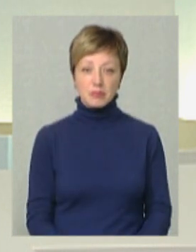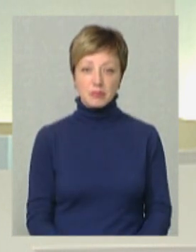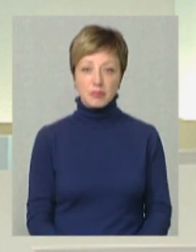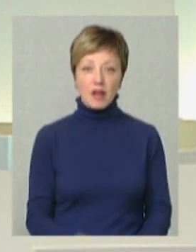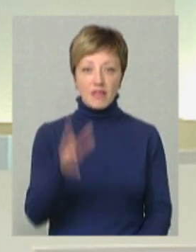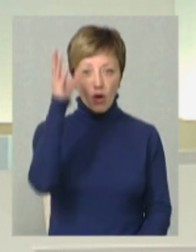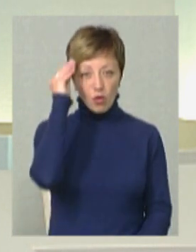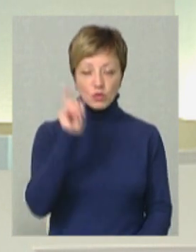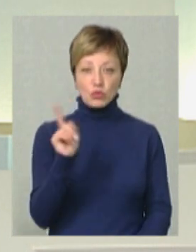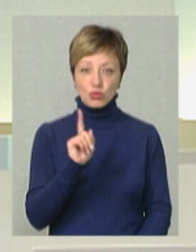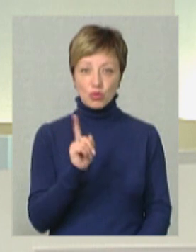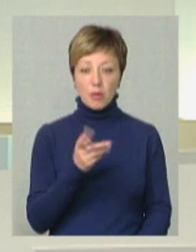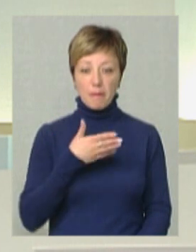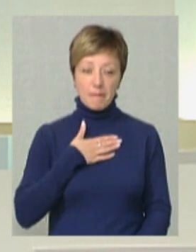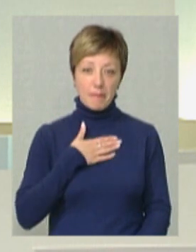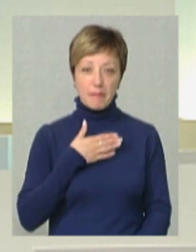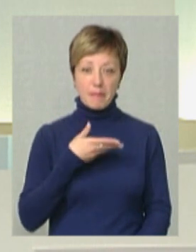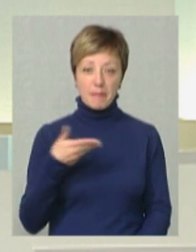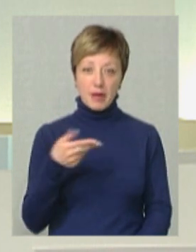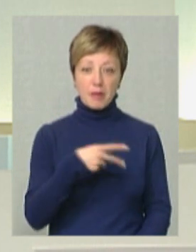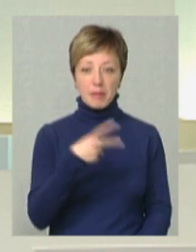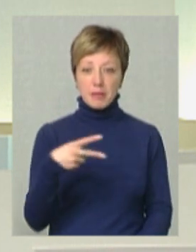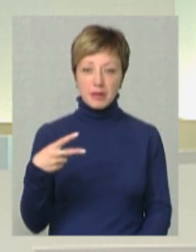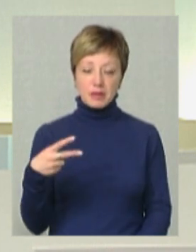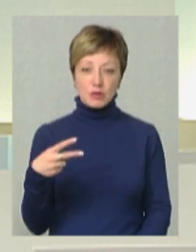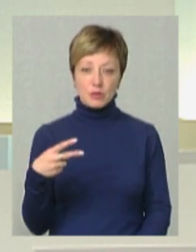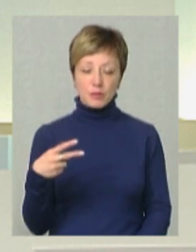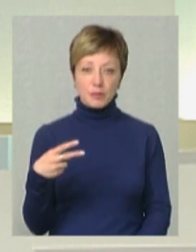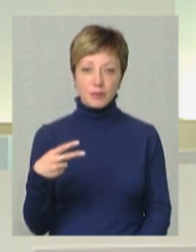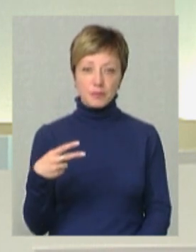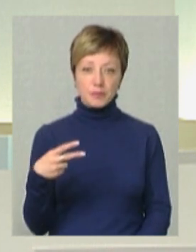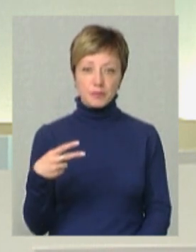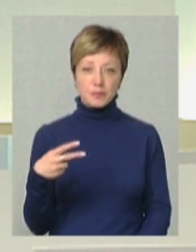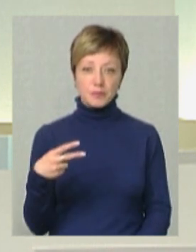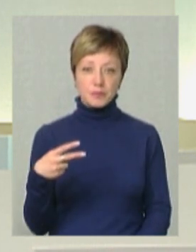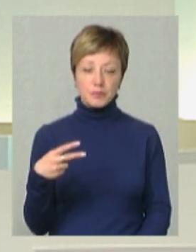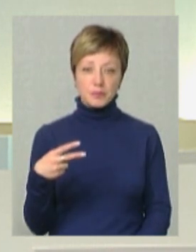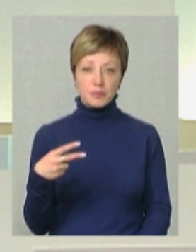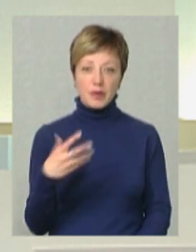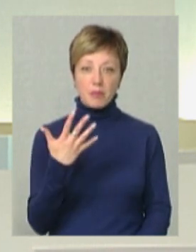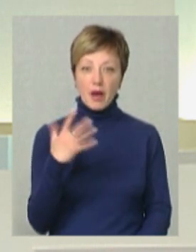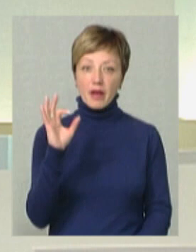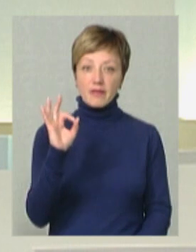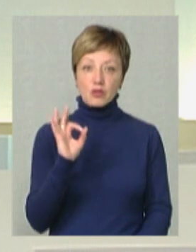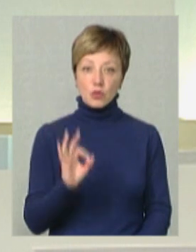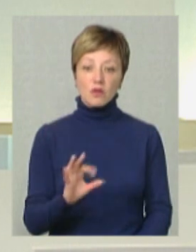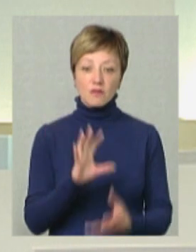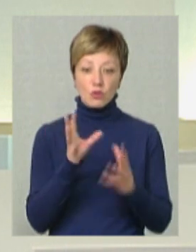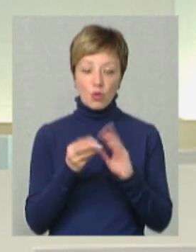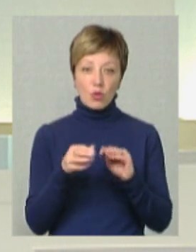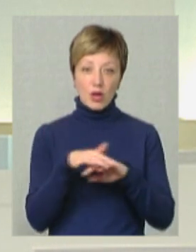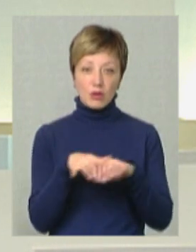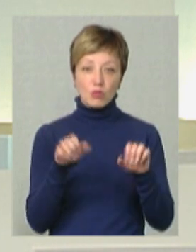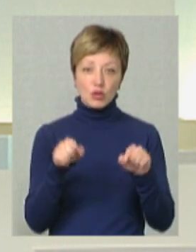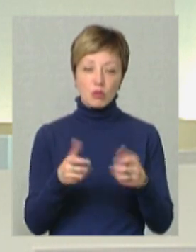враховуючи, що ми приблизно складаємо 5 відсотків від цього ринку, можна